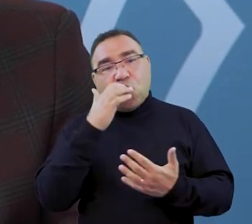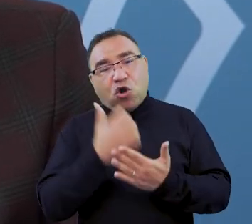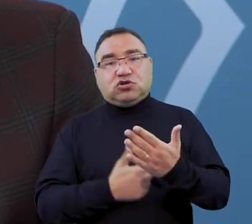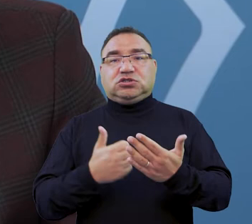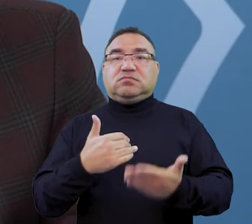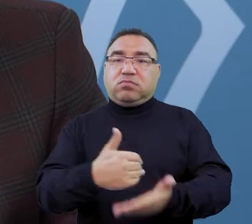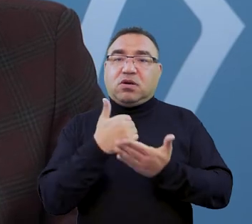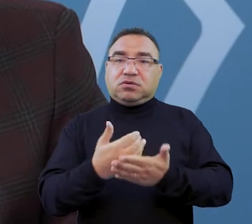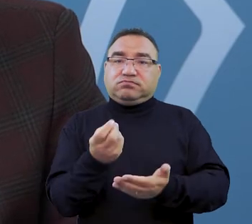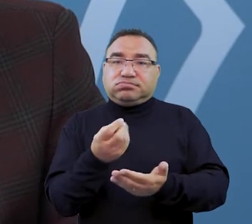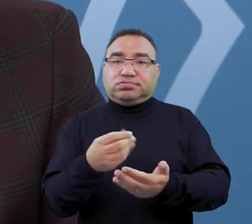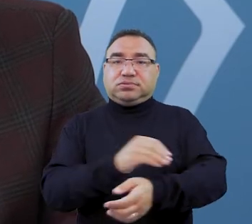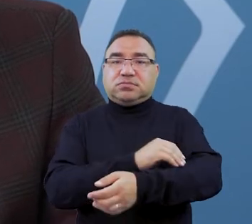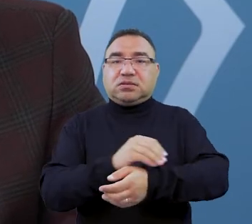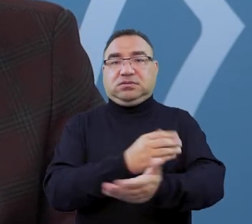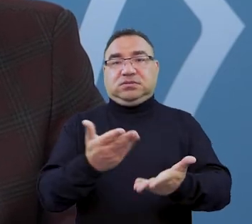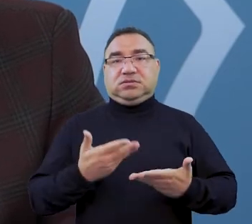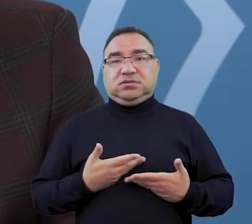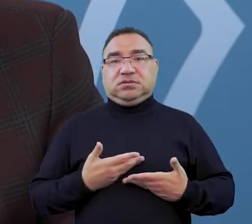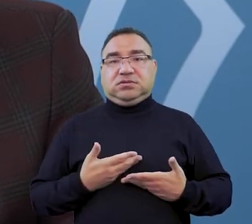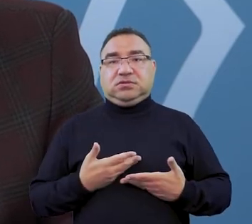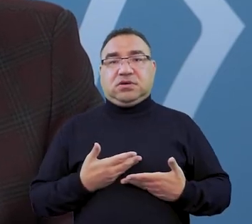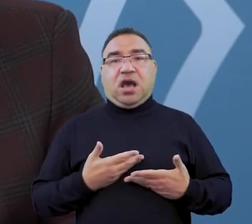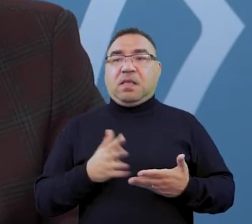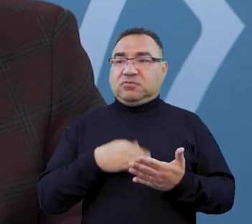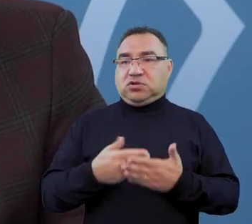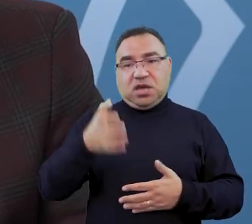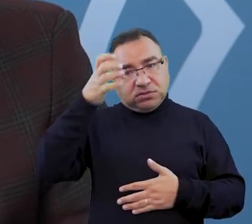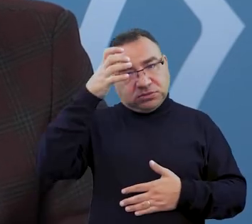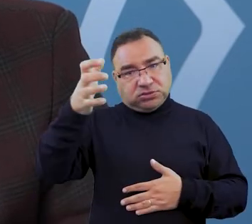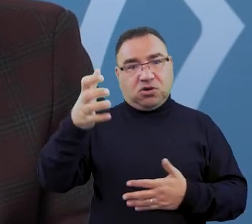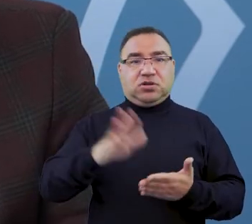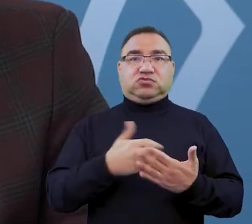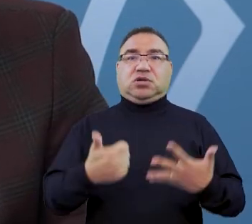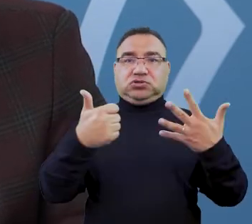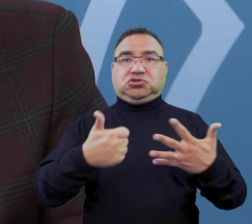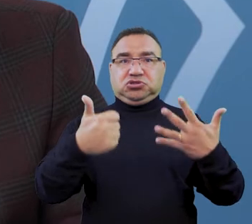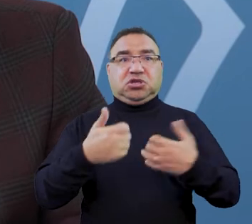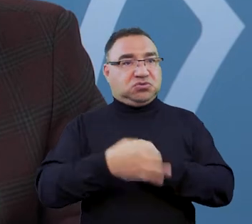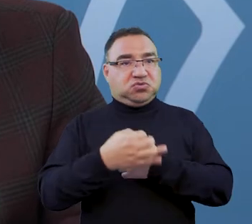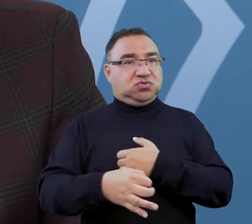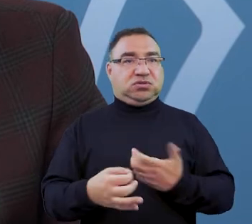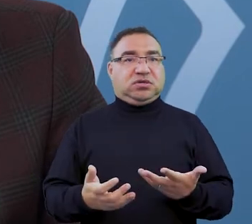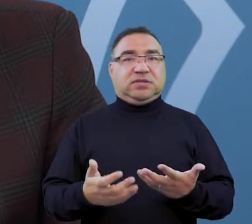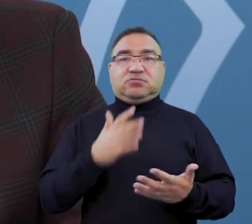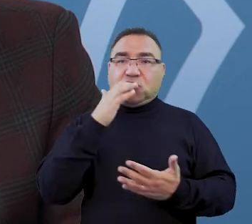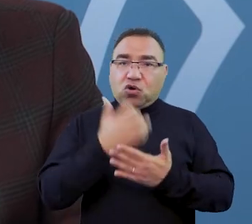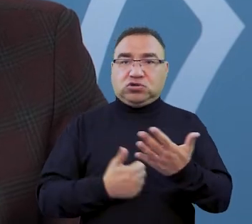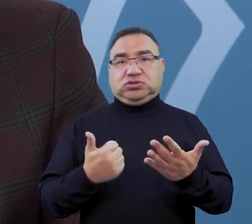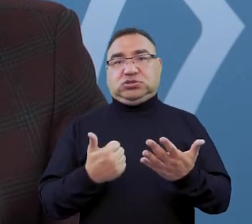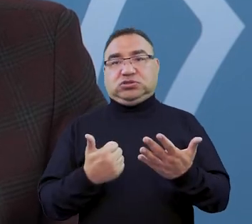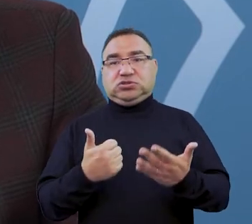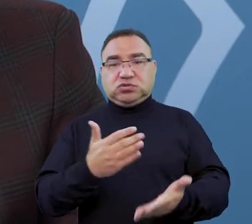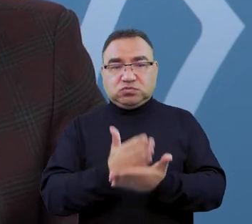z pomocy materialnej. W pewnym sensie każą bardziej ambitnych studentów za to, że studiują ponad 6 lat. Nawet jeśli w ciągu tych lat skorzystali